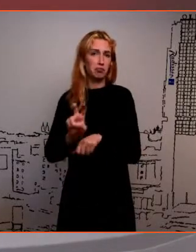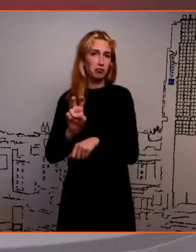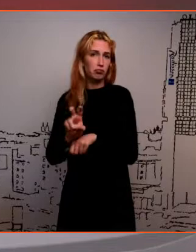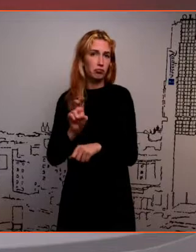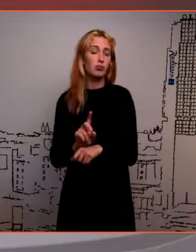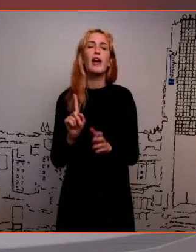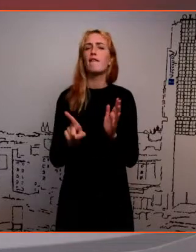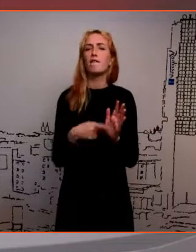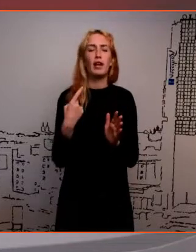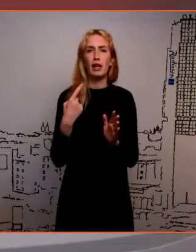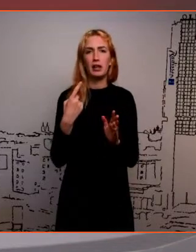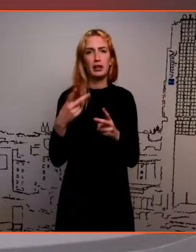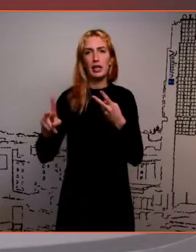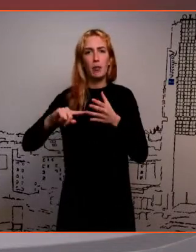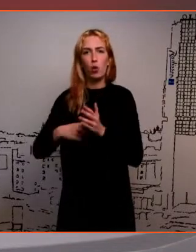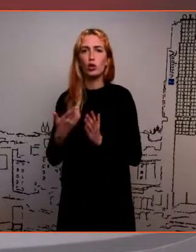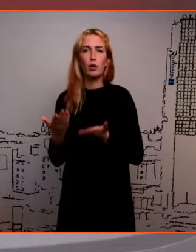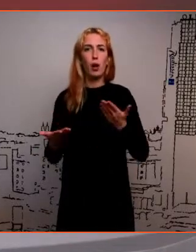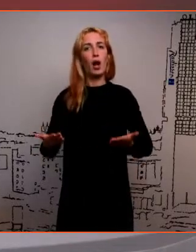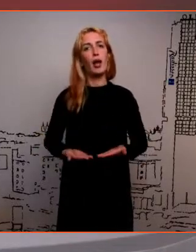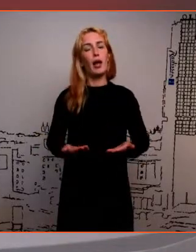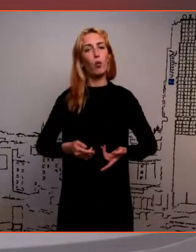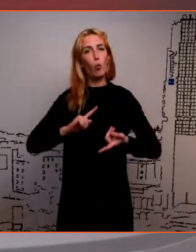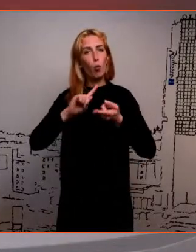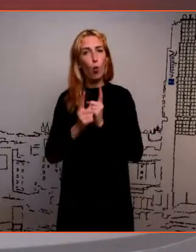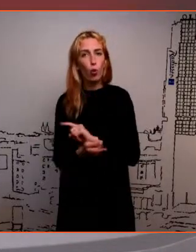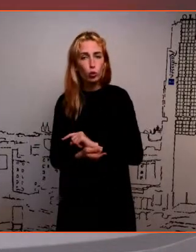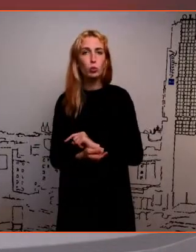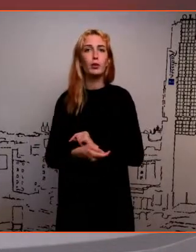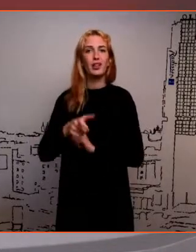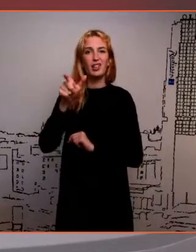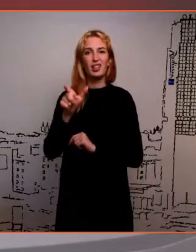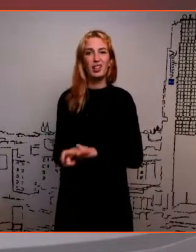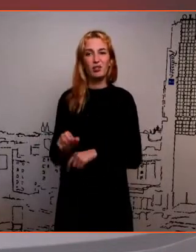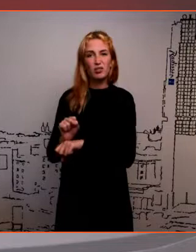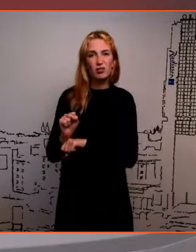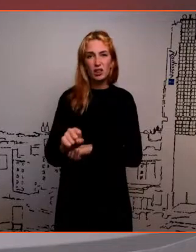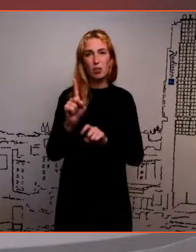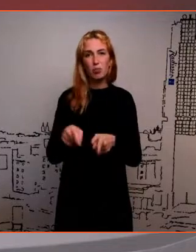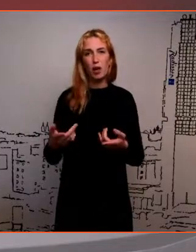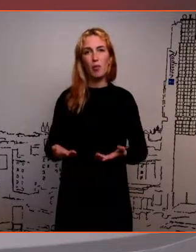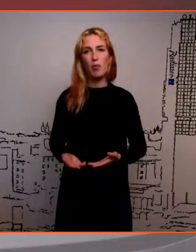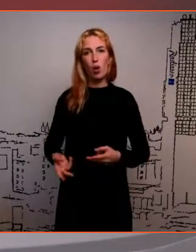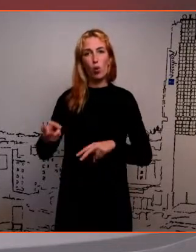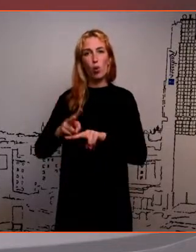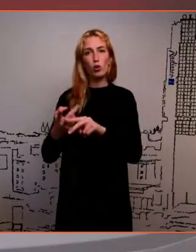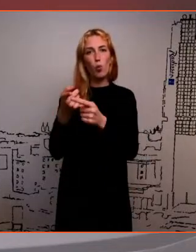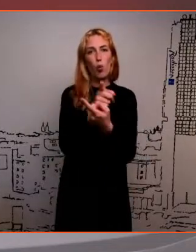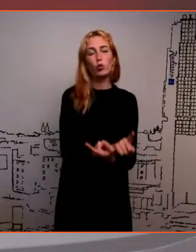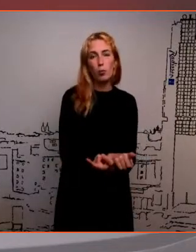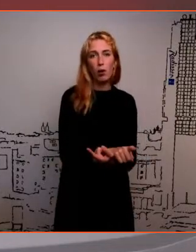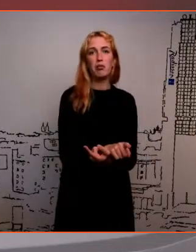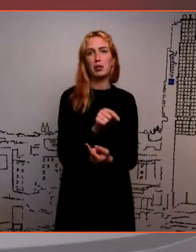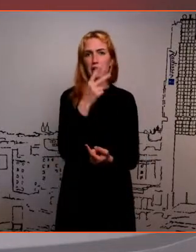põhjused, võibolla toimub elumuutus, inimene on sunnitud kolima ja selle muutuse käiguste vaatab nagu